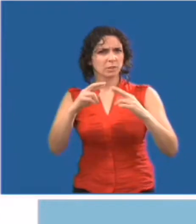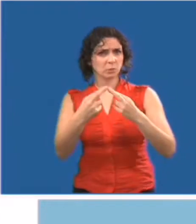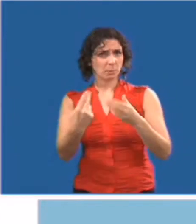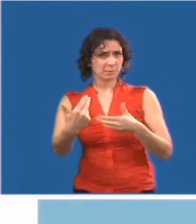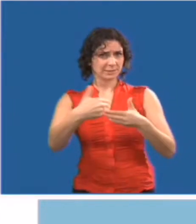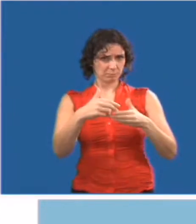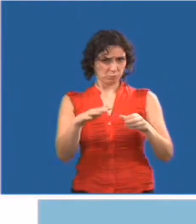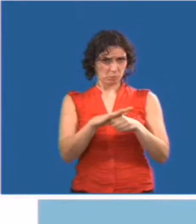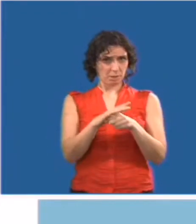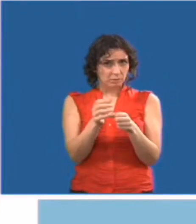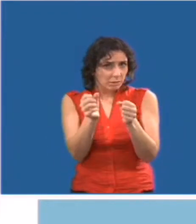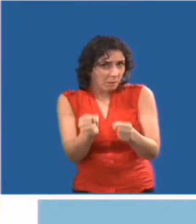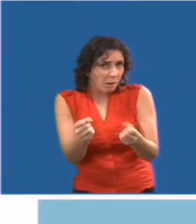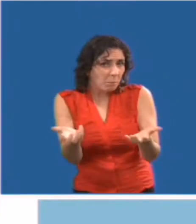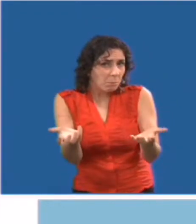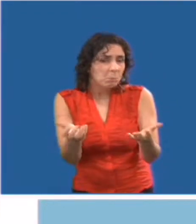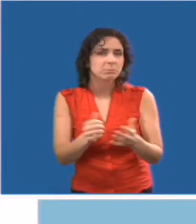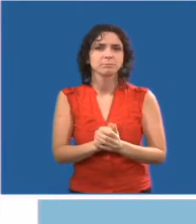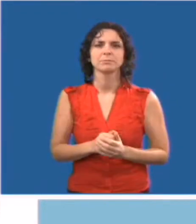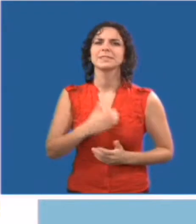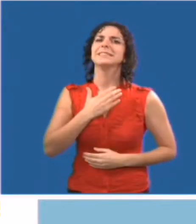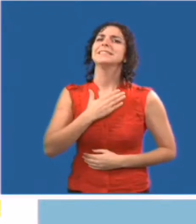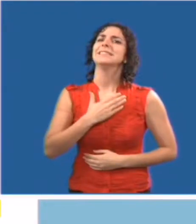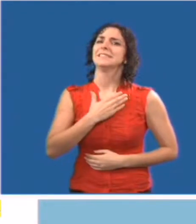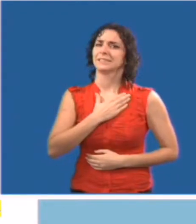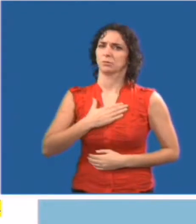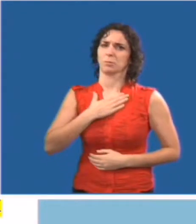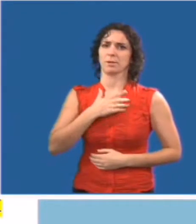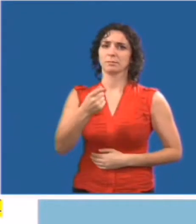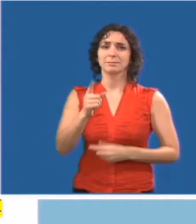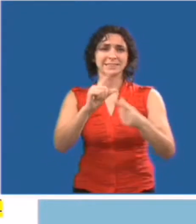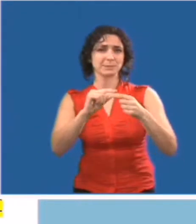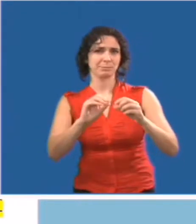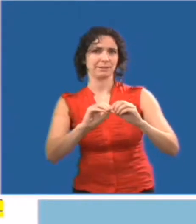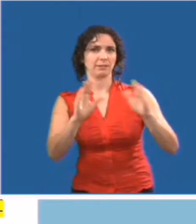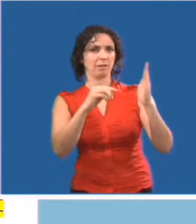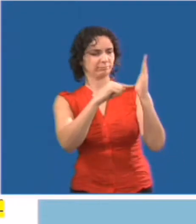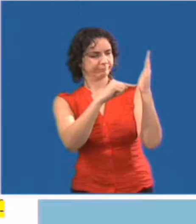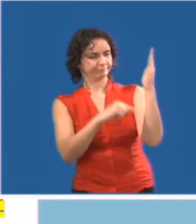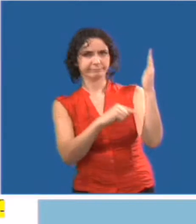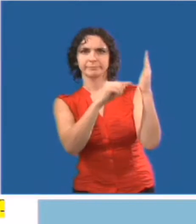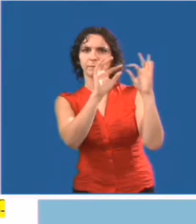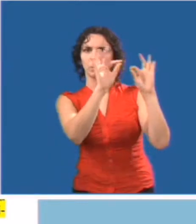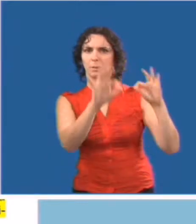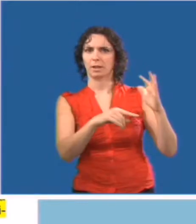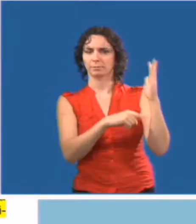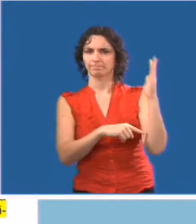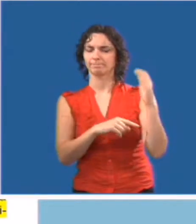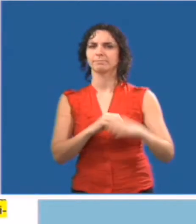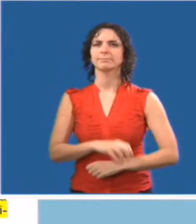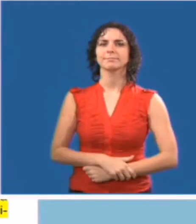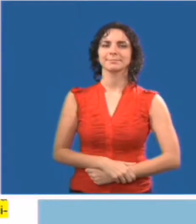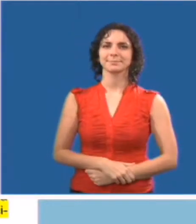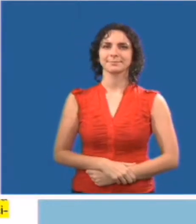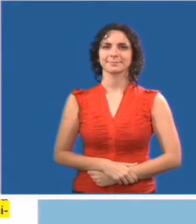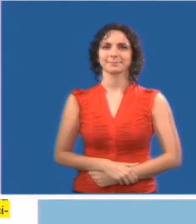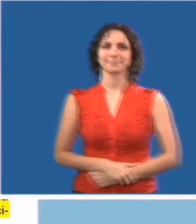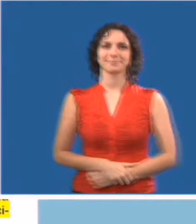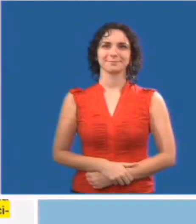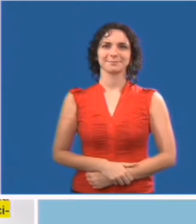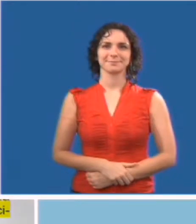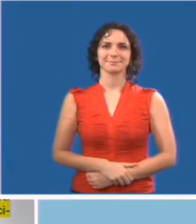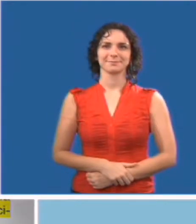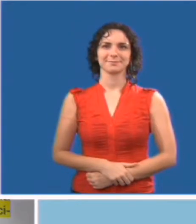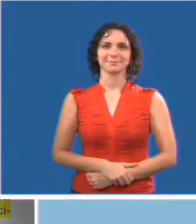'aide supplémentaire pour participer pleinement à notre prochaine réunion, veuillez nous l'indiquer sur le présent formulaire.